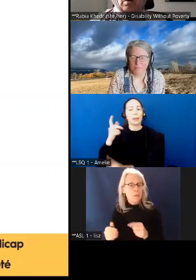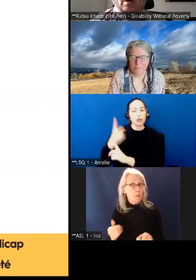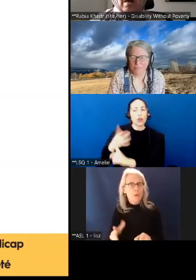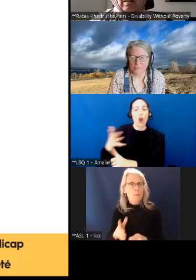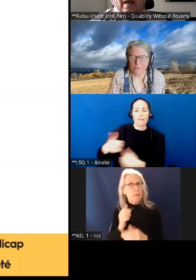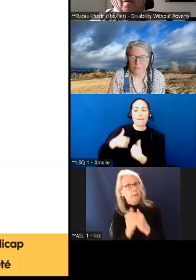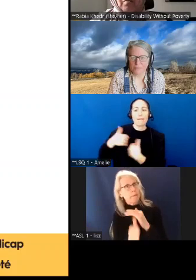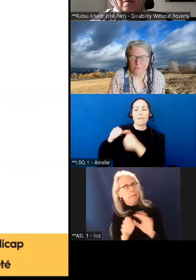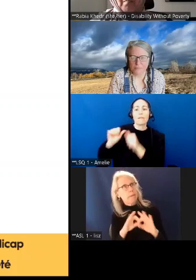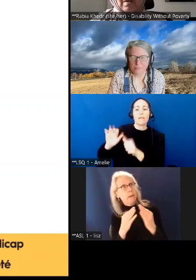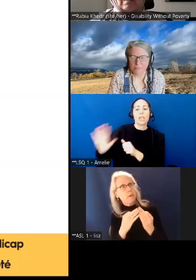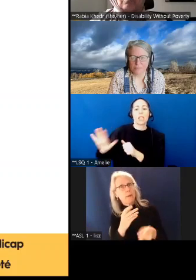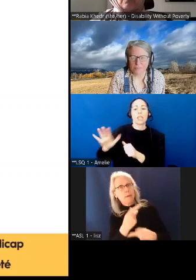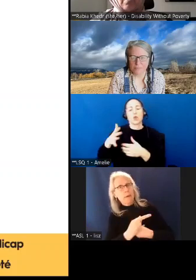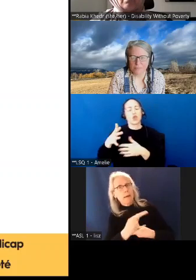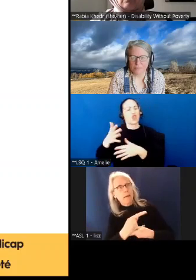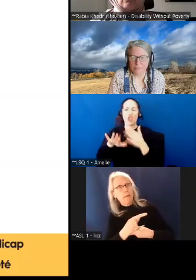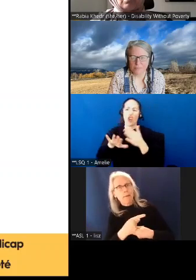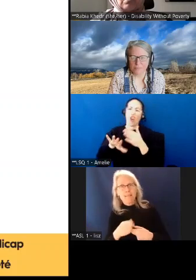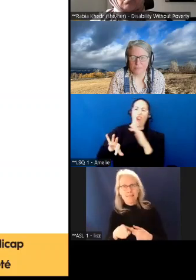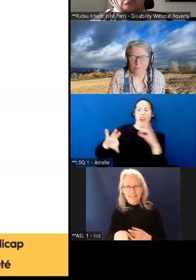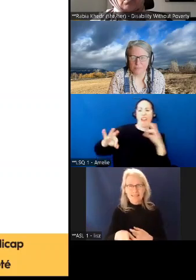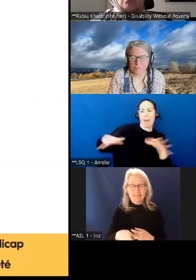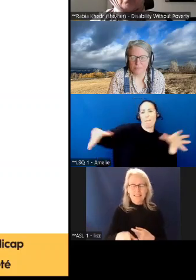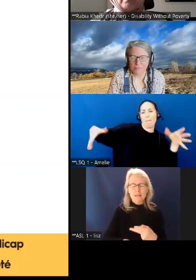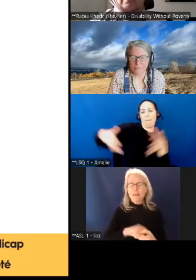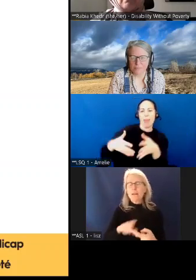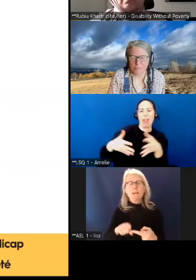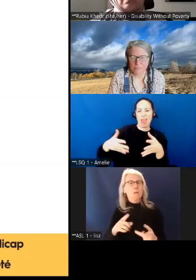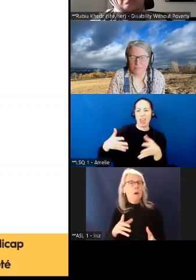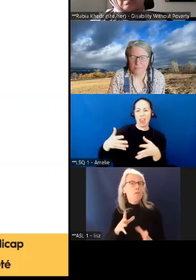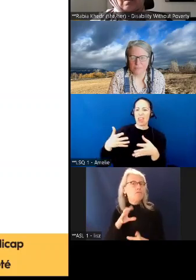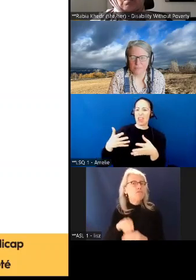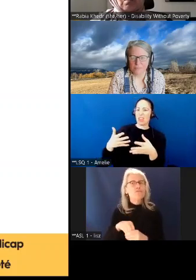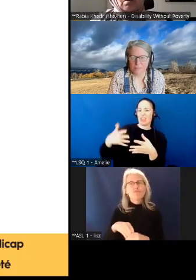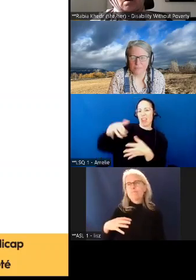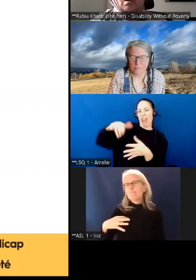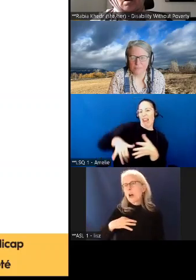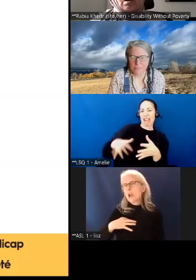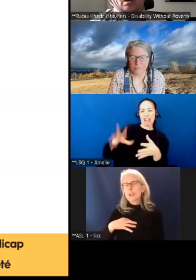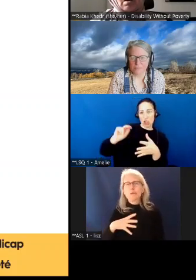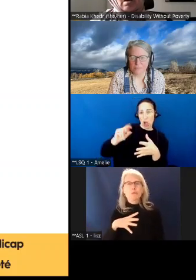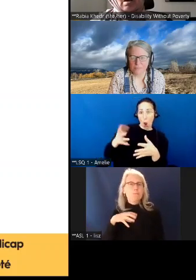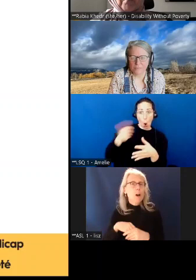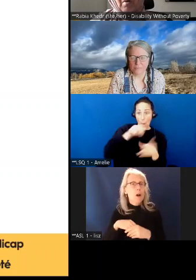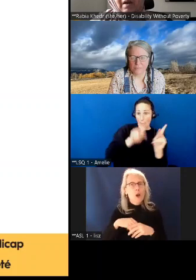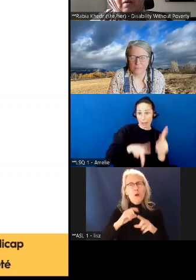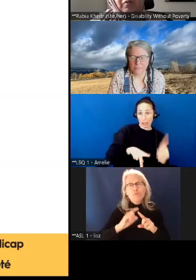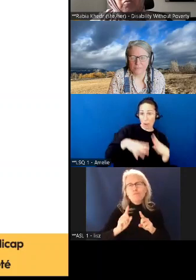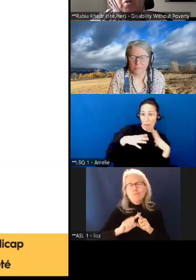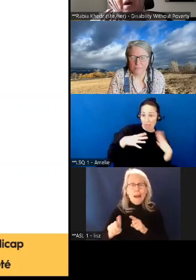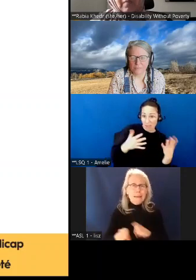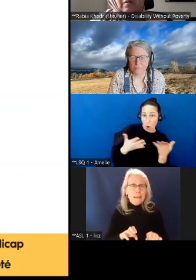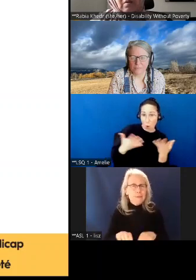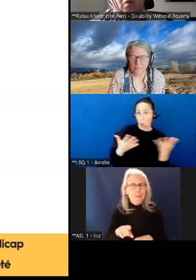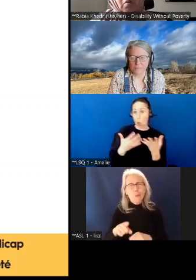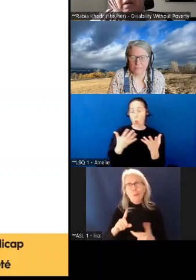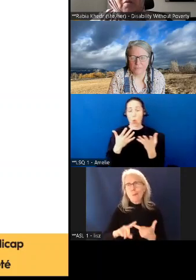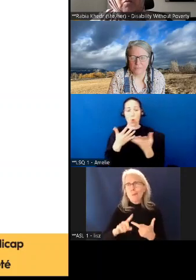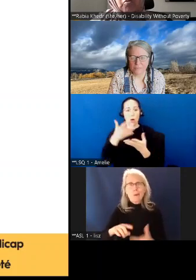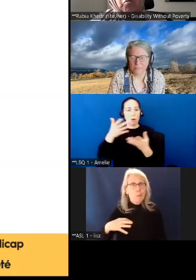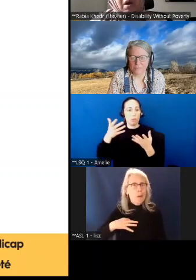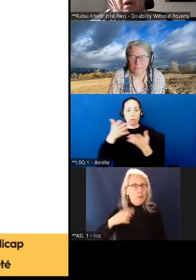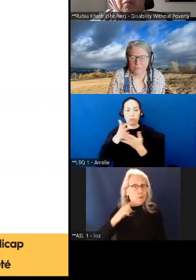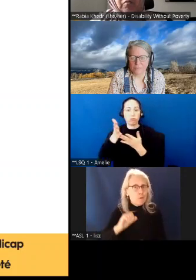vivre avec les membres de sa famille. Ça permettrait à quelqu'un de faire du bénévolat ou même de considérer